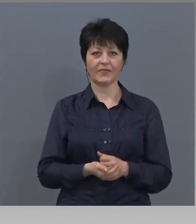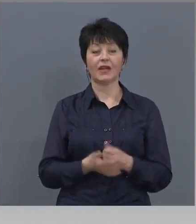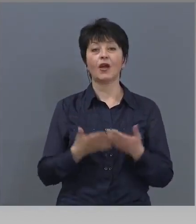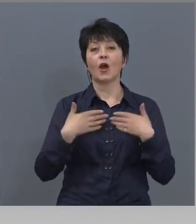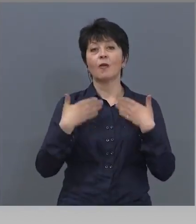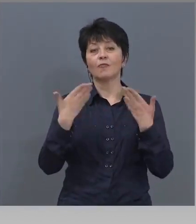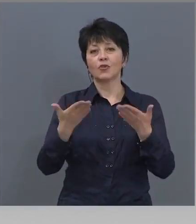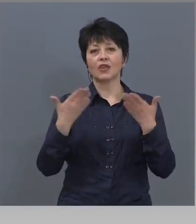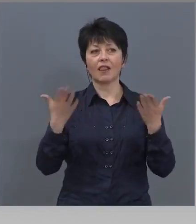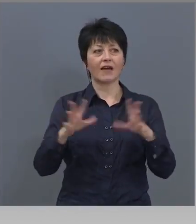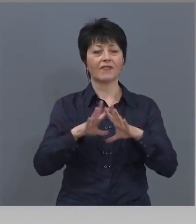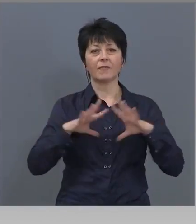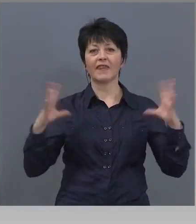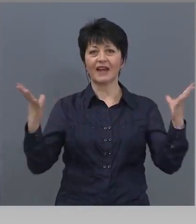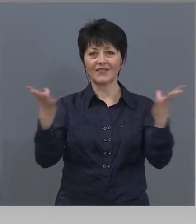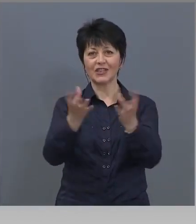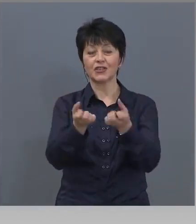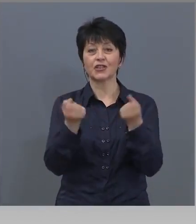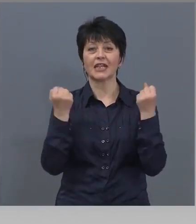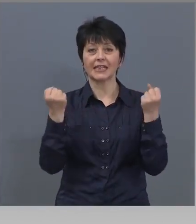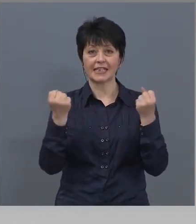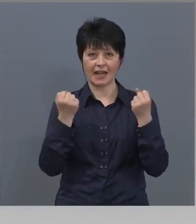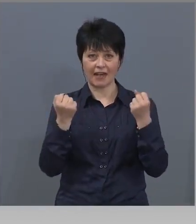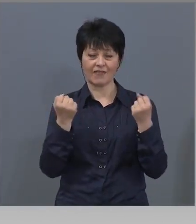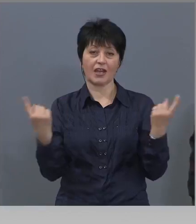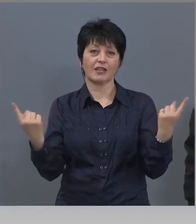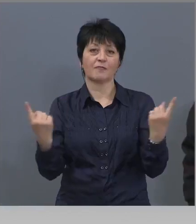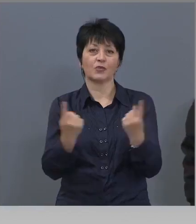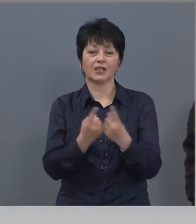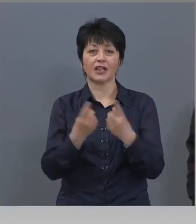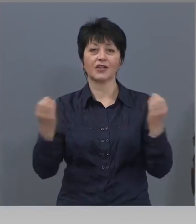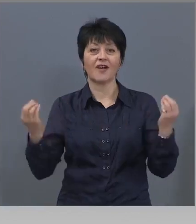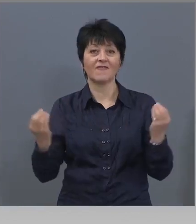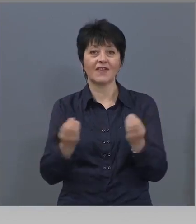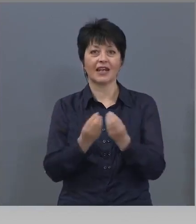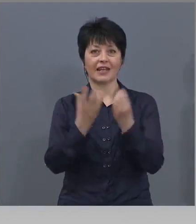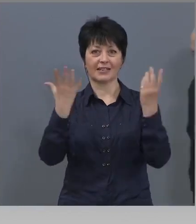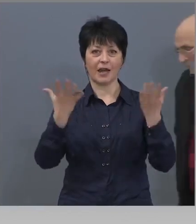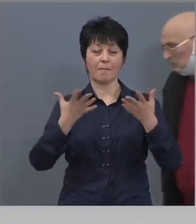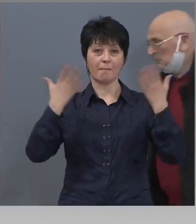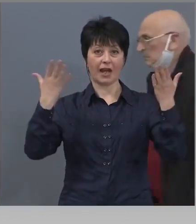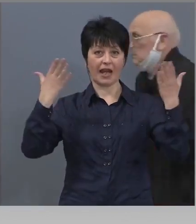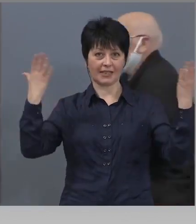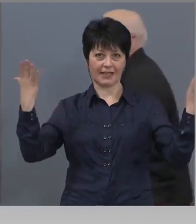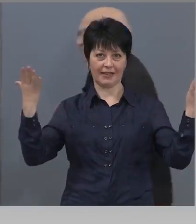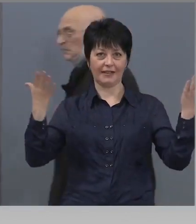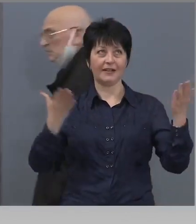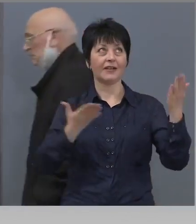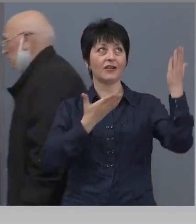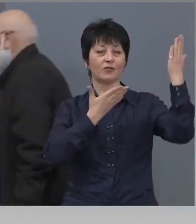здраве и весело-радостно посрещане на великият християнски празник Възкресение Христово.